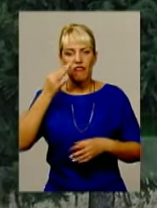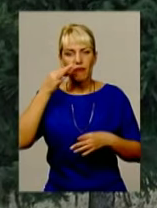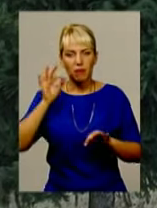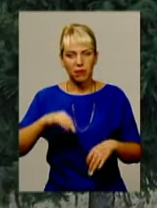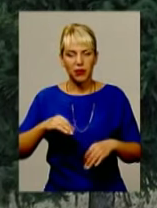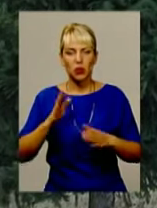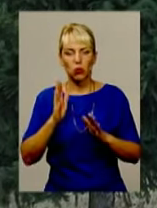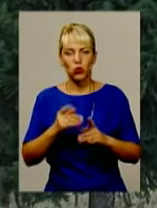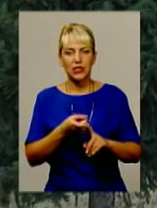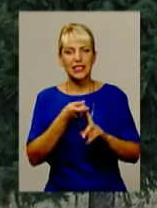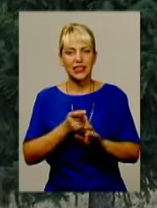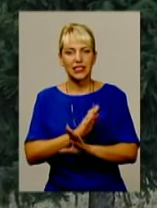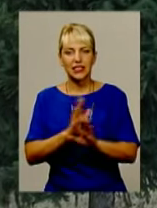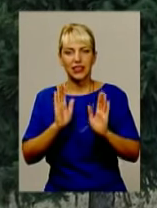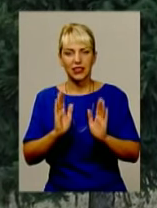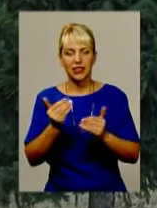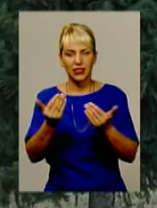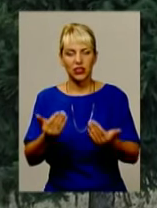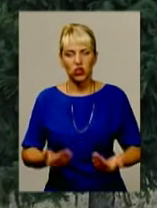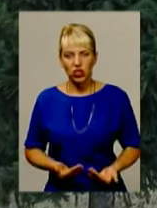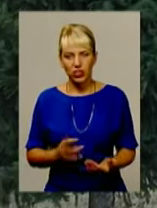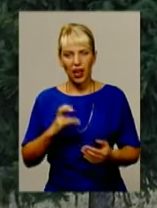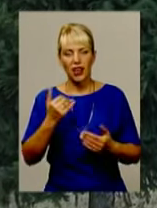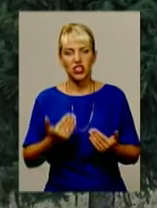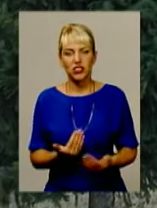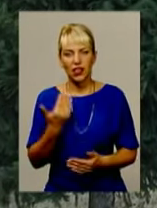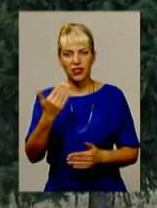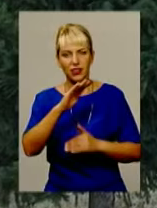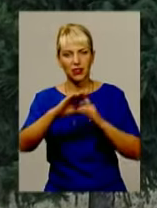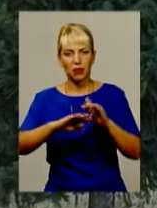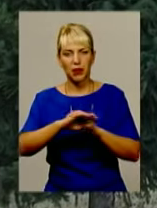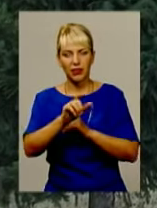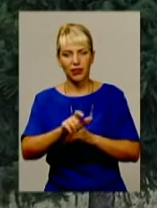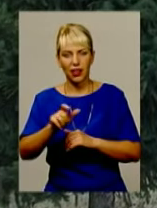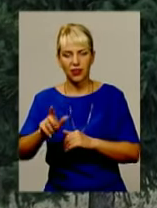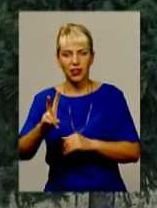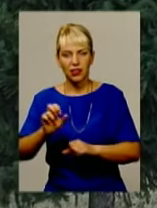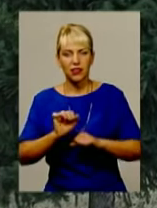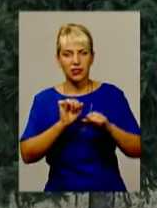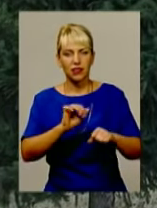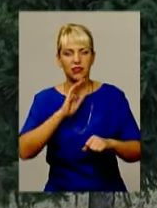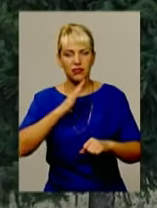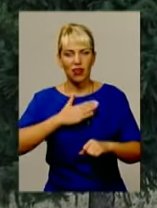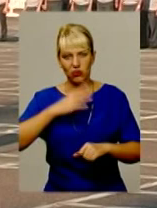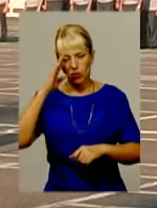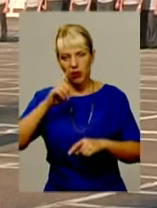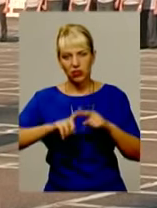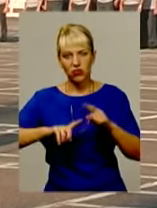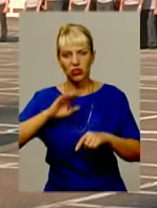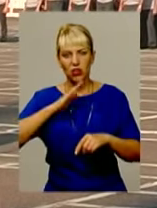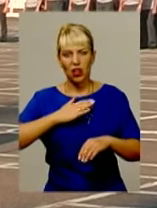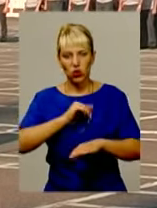залежити не тільки їхнє життя, а життя їхніх підлеглих та захист нашої батьківщини, наших кордонів.